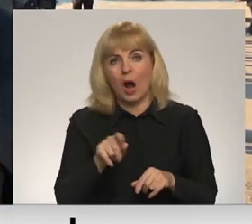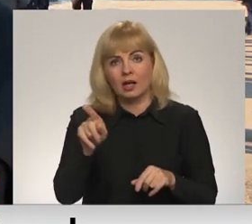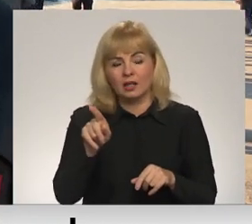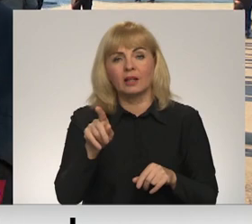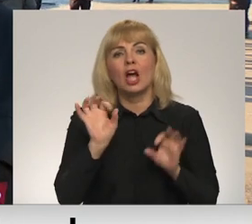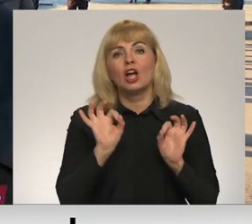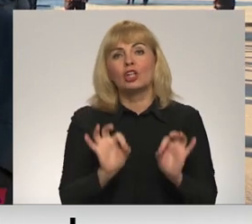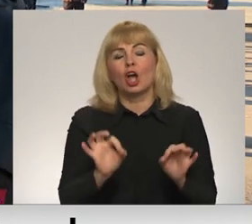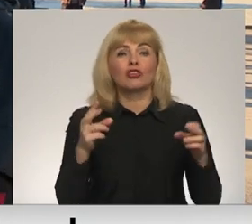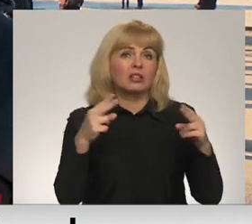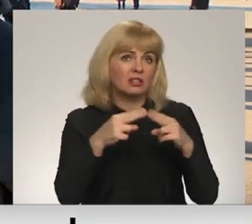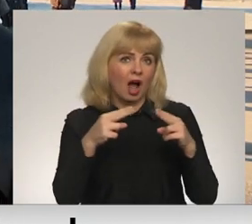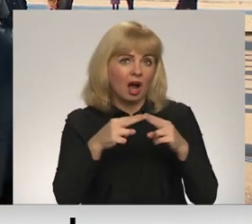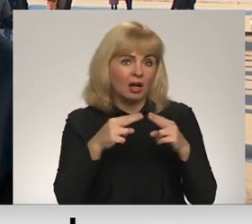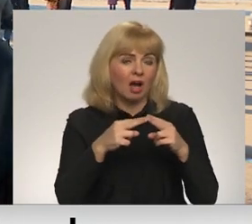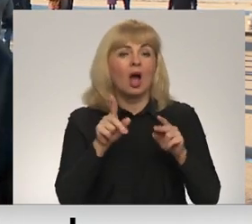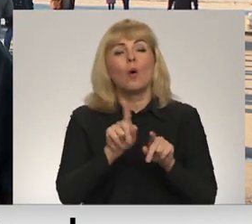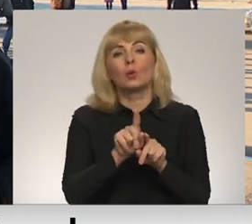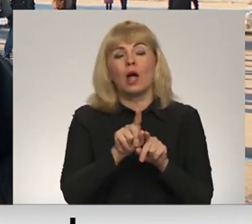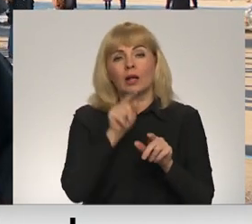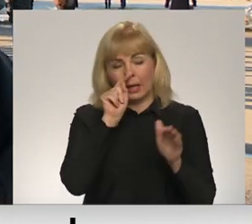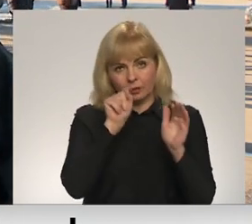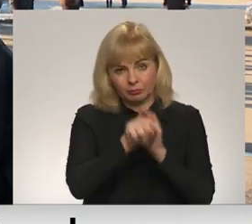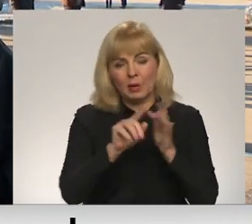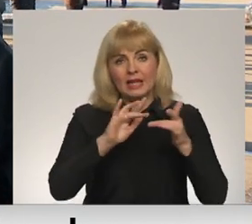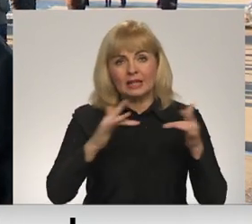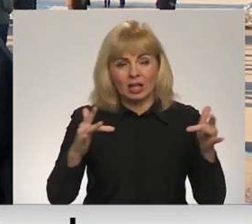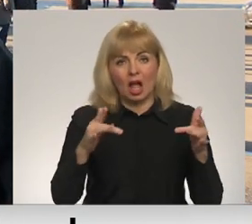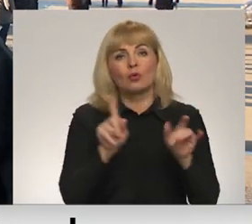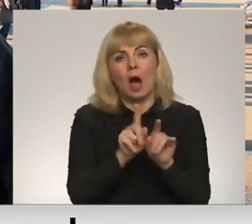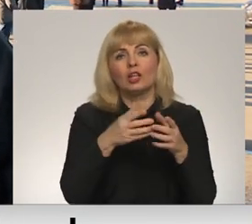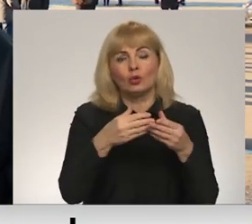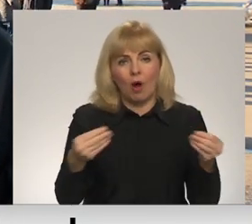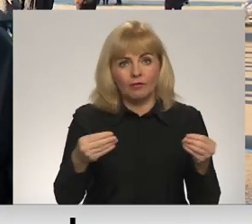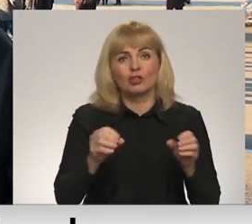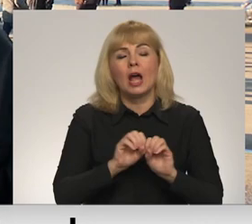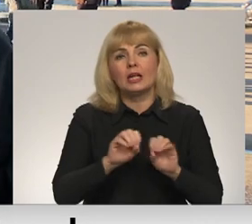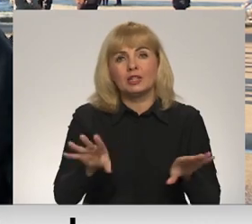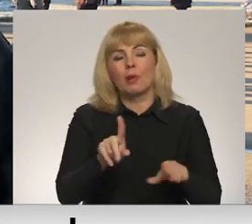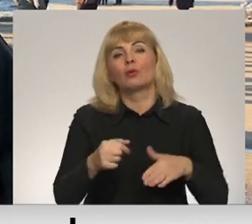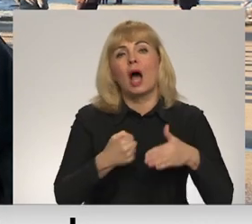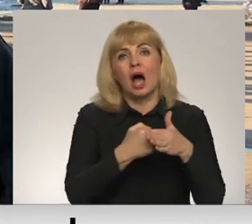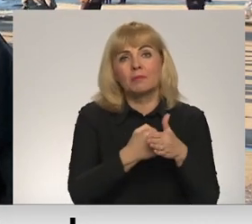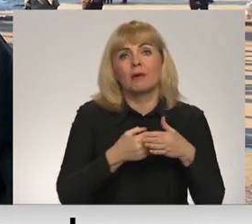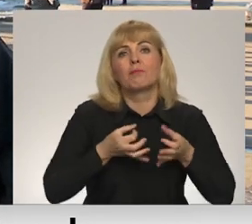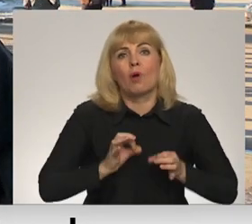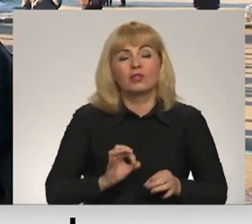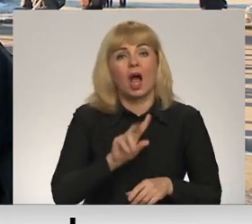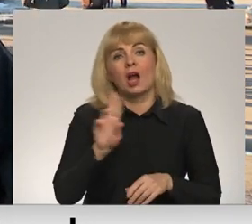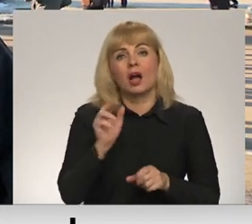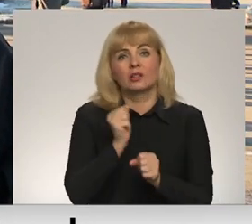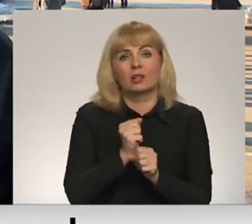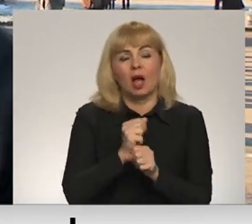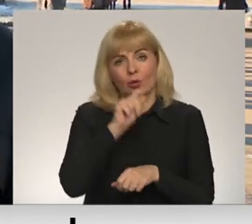nozare un kiberdraudu novēršanā. Līdz ar to, protams, mēs izprotam viņus un atbalstam arī profesionāļus, kas strādā Ukrainā,